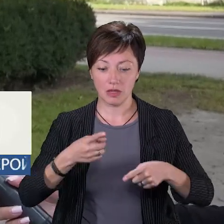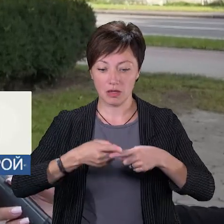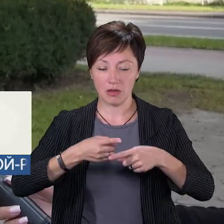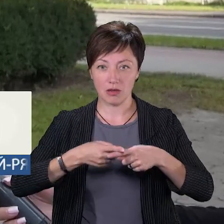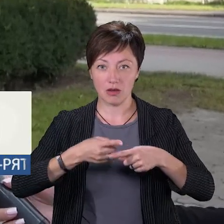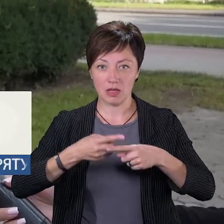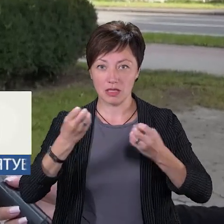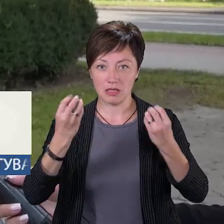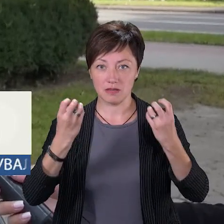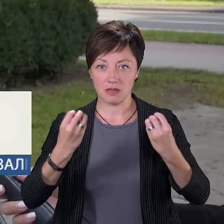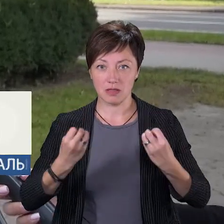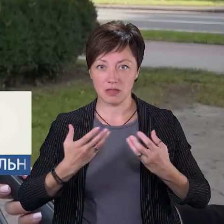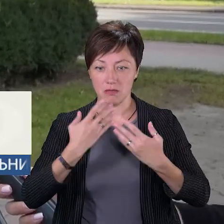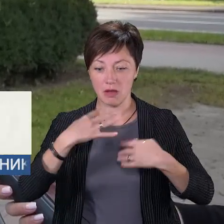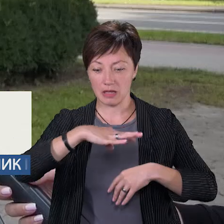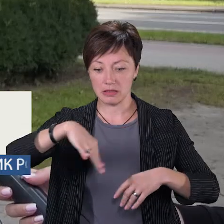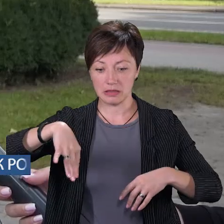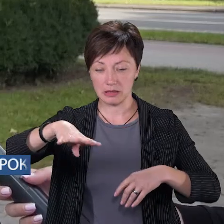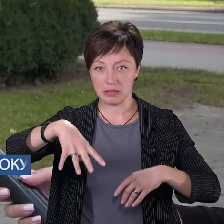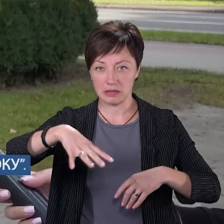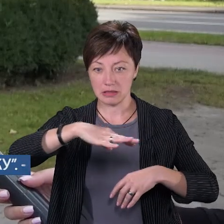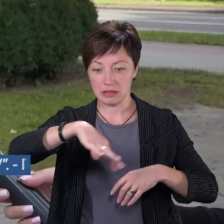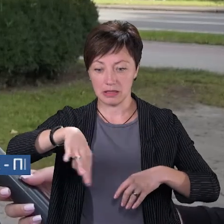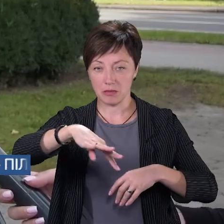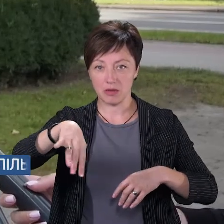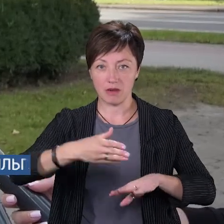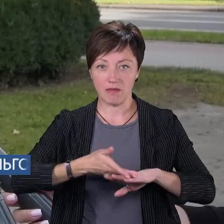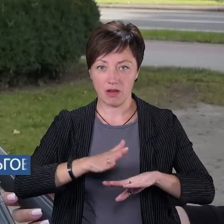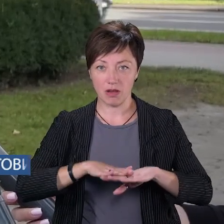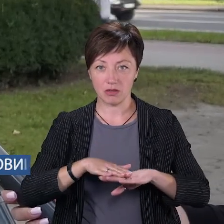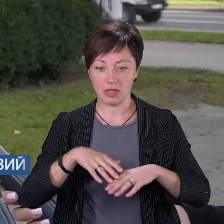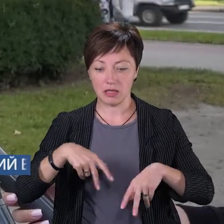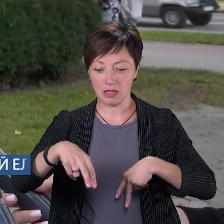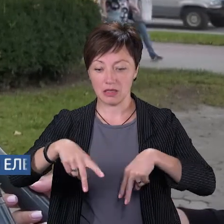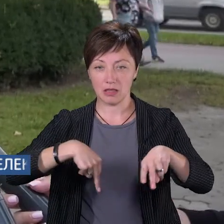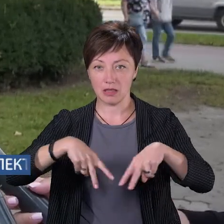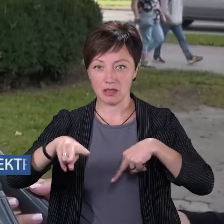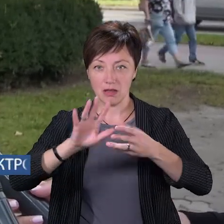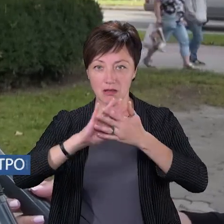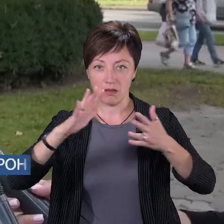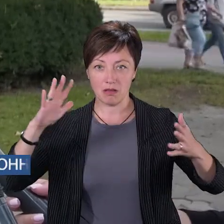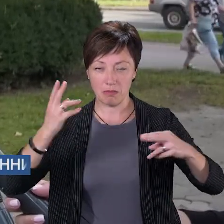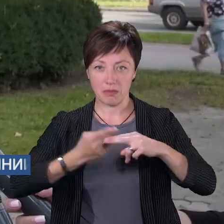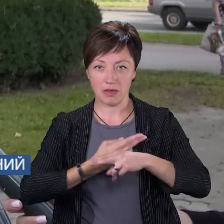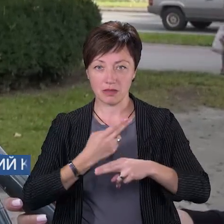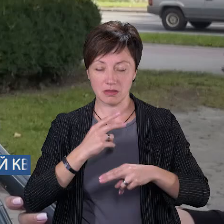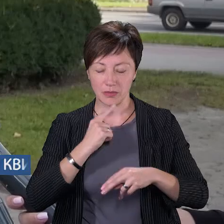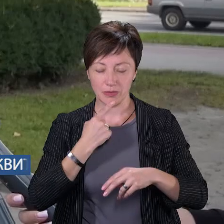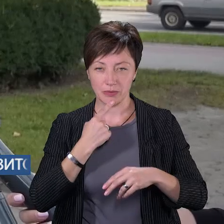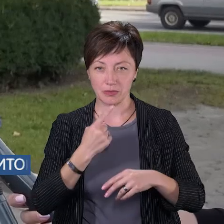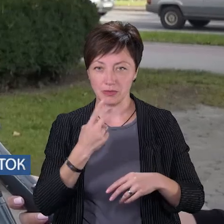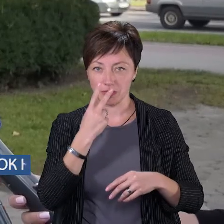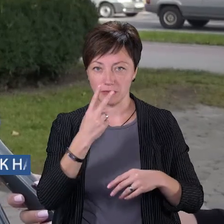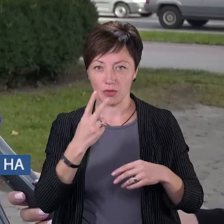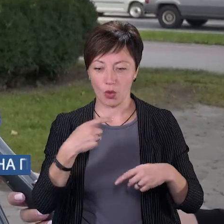нерегуліруємо, де немає зєбри. Важко, звісно, якщо діти йдуть без світоотражаючих цих елементів, в кого